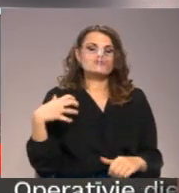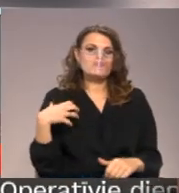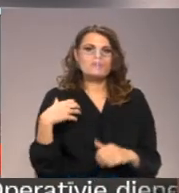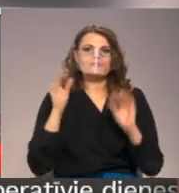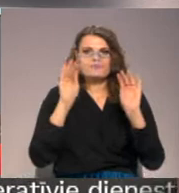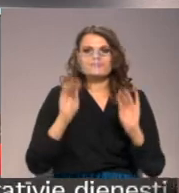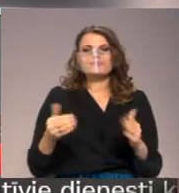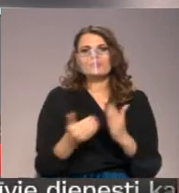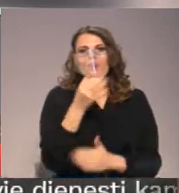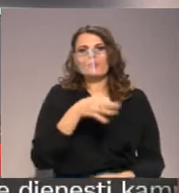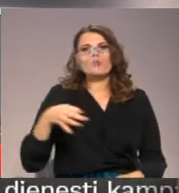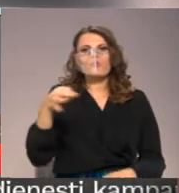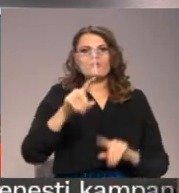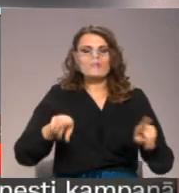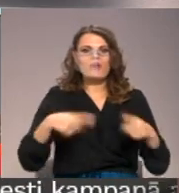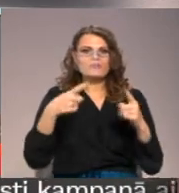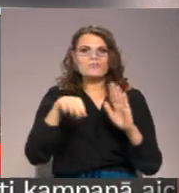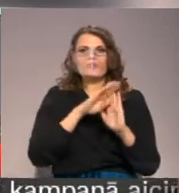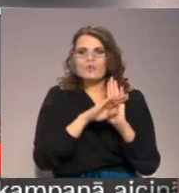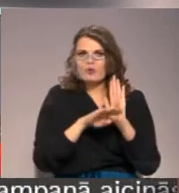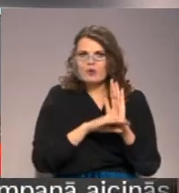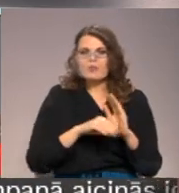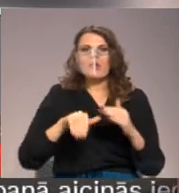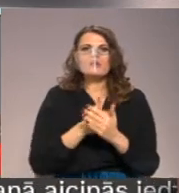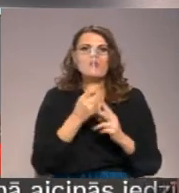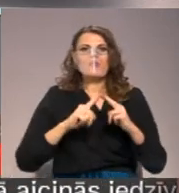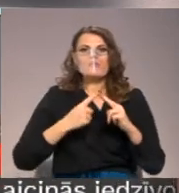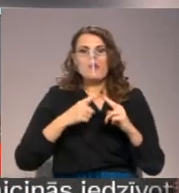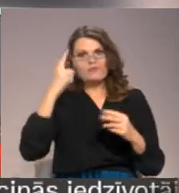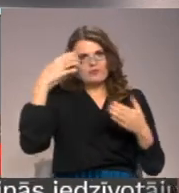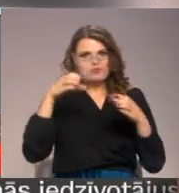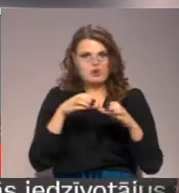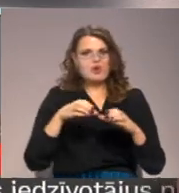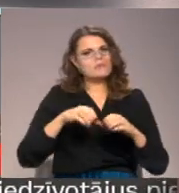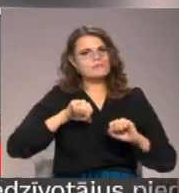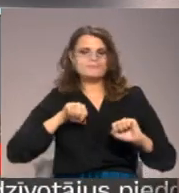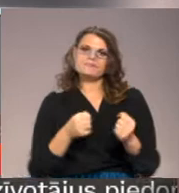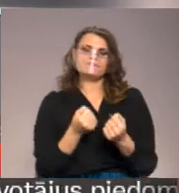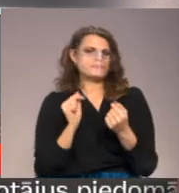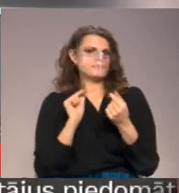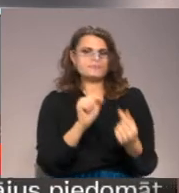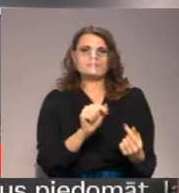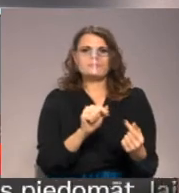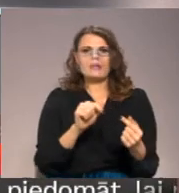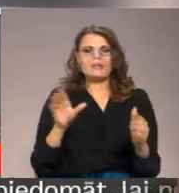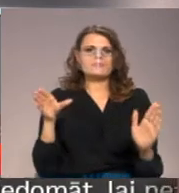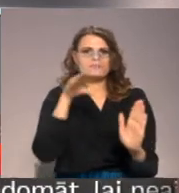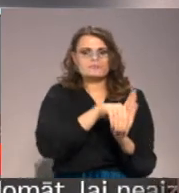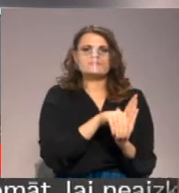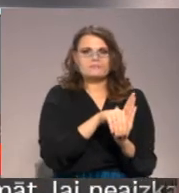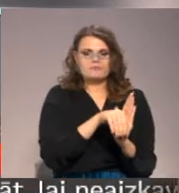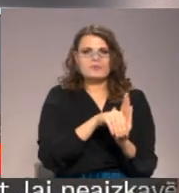pašvaldībās tiek izstrādātas jauno novadu attīstības programmas. Jauni augavas domi gan spītīgi iebilst pret pievienošanu